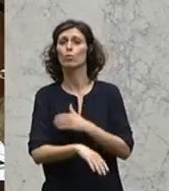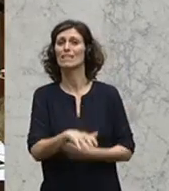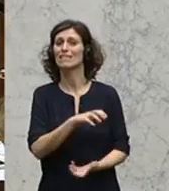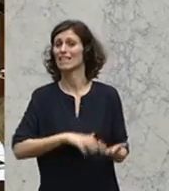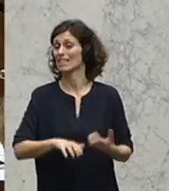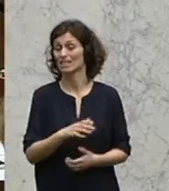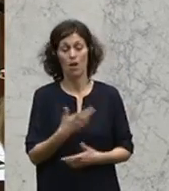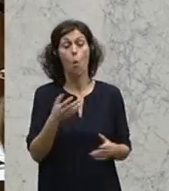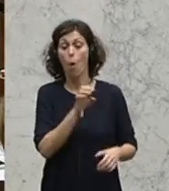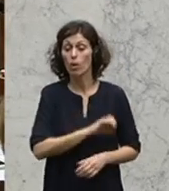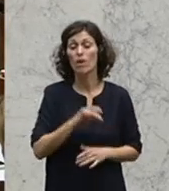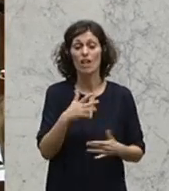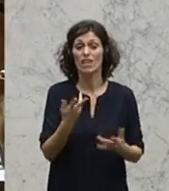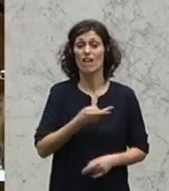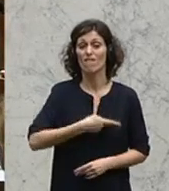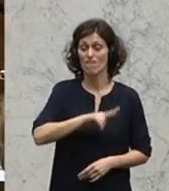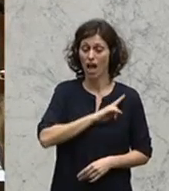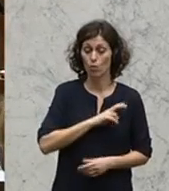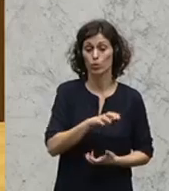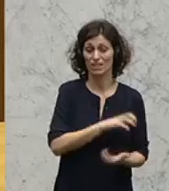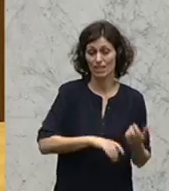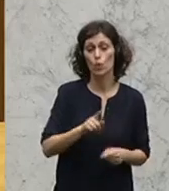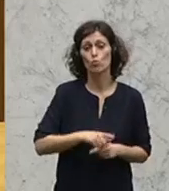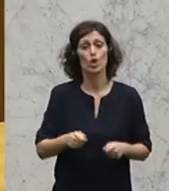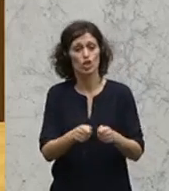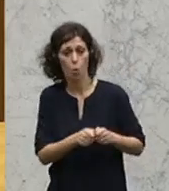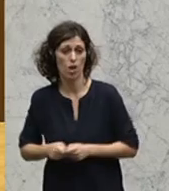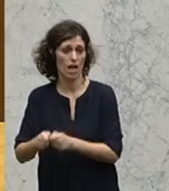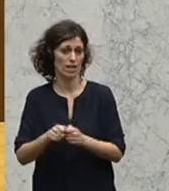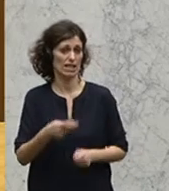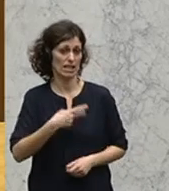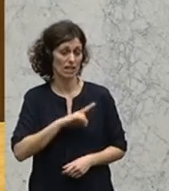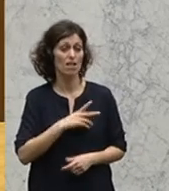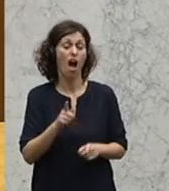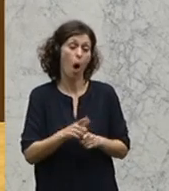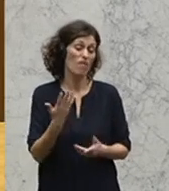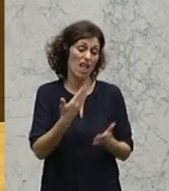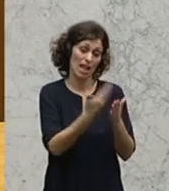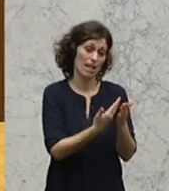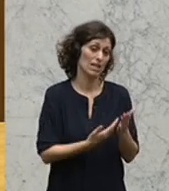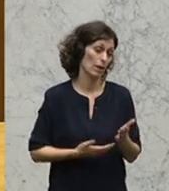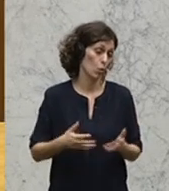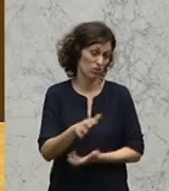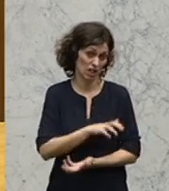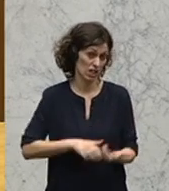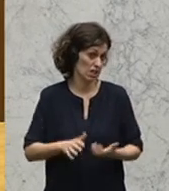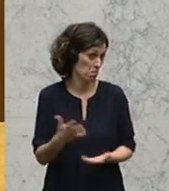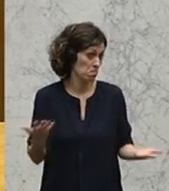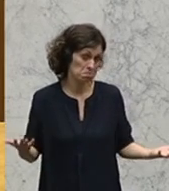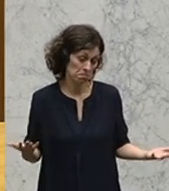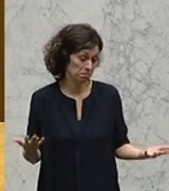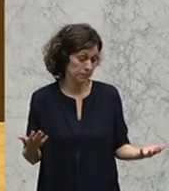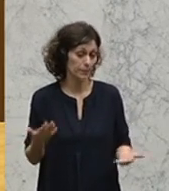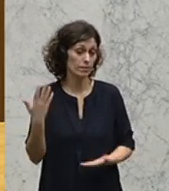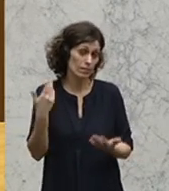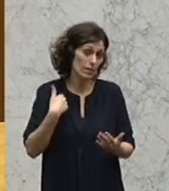hat eine Verantwortungskrise und eine Solidaritätskrise. Und wenn wir nichts machen, dann kommen wir auch in eine Legitimationskrise der Europäischen Union und ich denke mir, das können wir oder